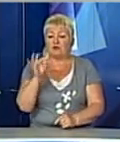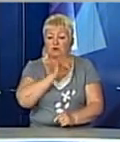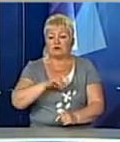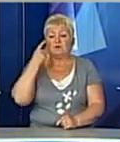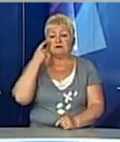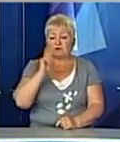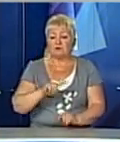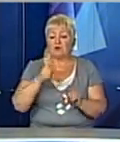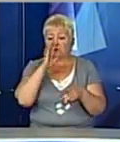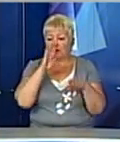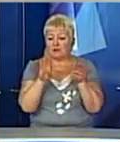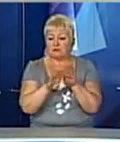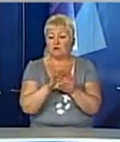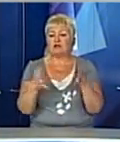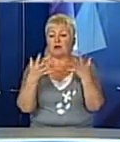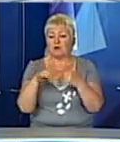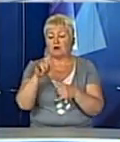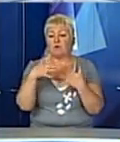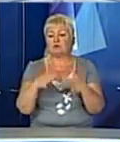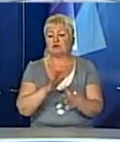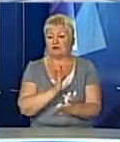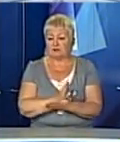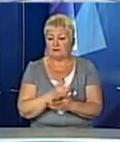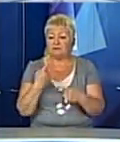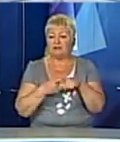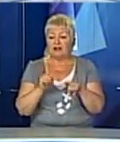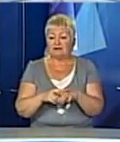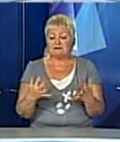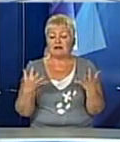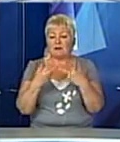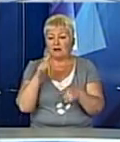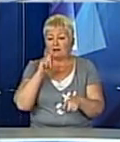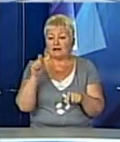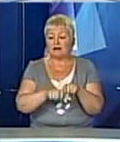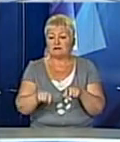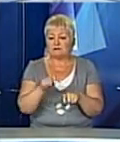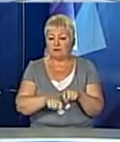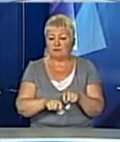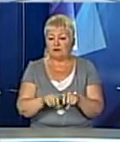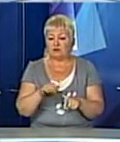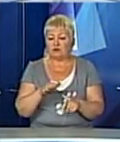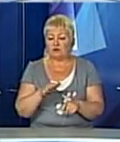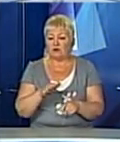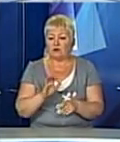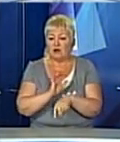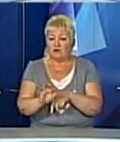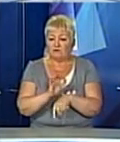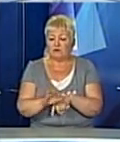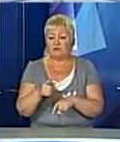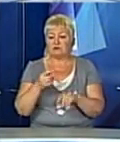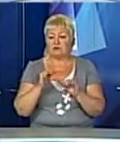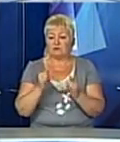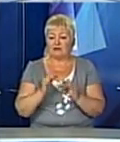вміють, оскільки схожий апарат у них вже є. Це є апарат експертного класу для штучної вентиляції легень дітей,